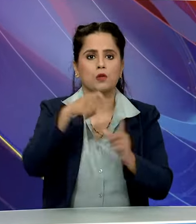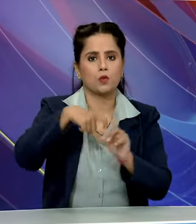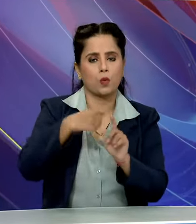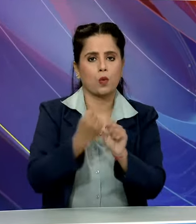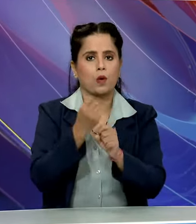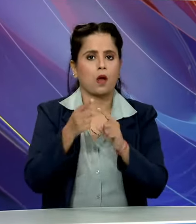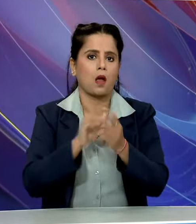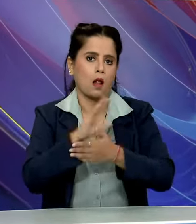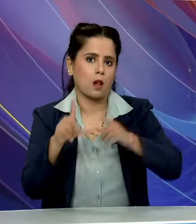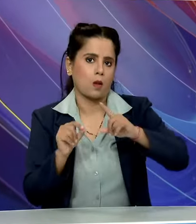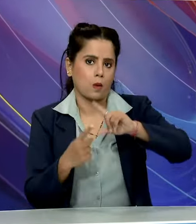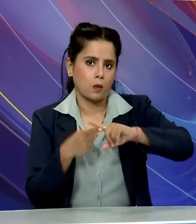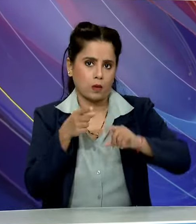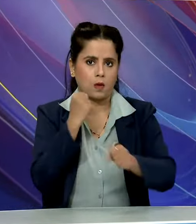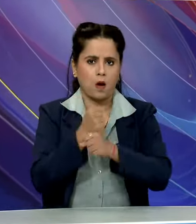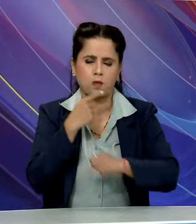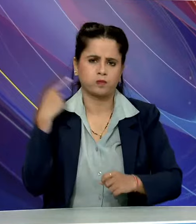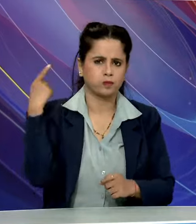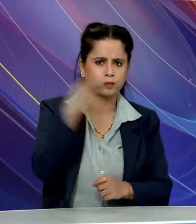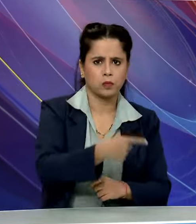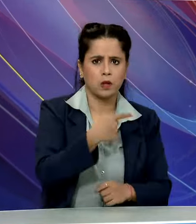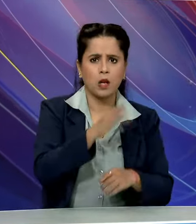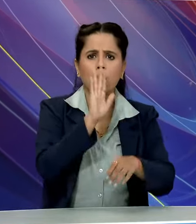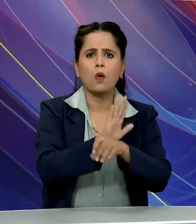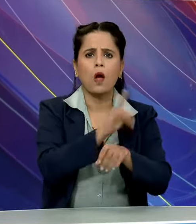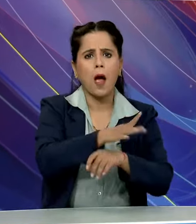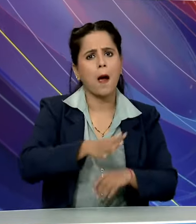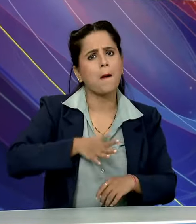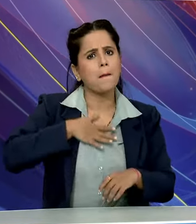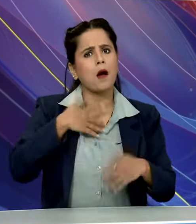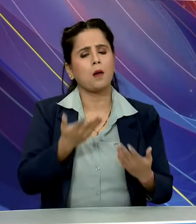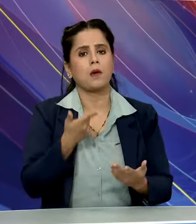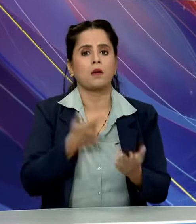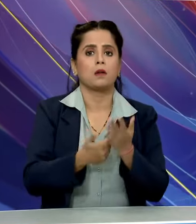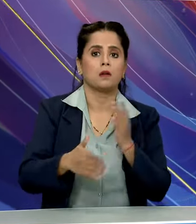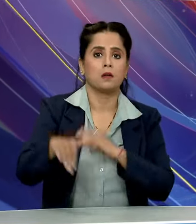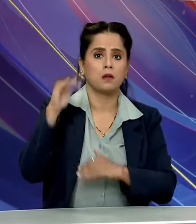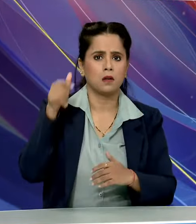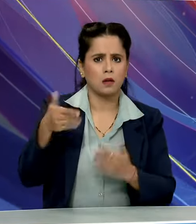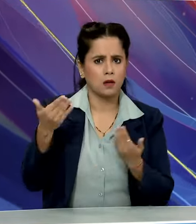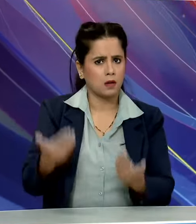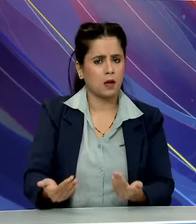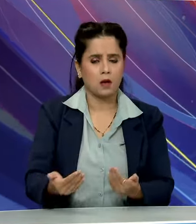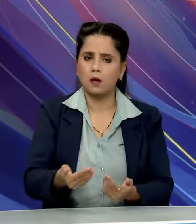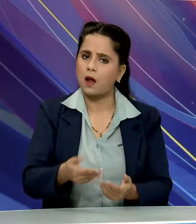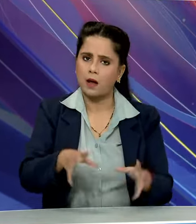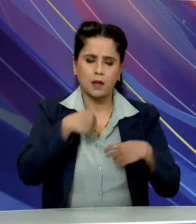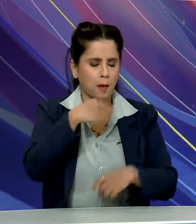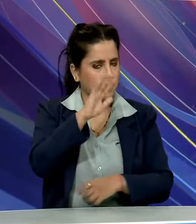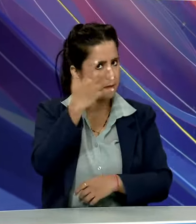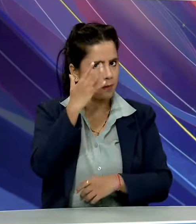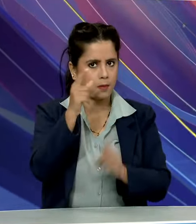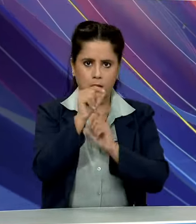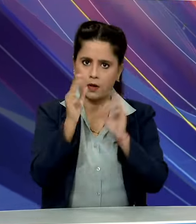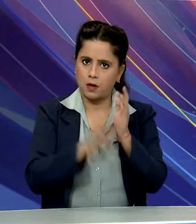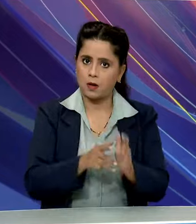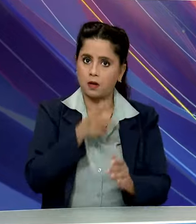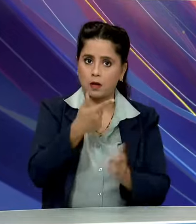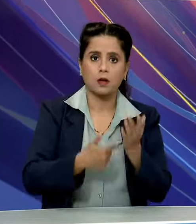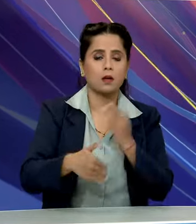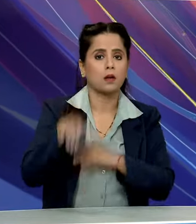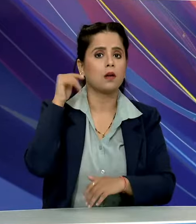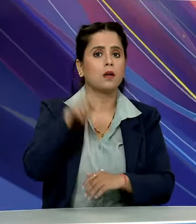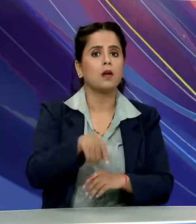सरकार पर हमला बोलती हुए कहा कि कॉंग्रेस की मनमानी राजस्तान का धरती पर नहीं चलेगी पियम ने राजस्तान